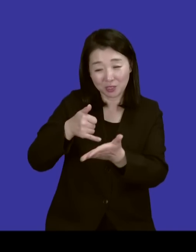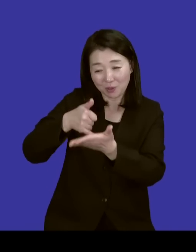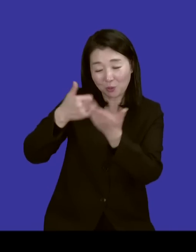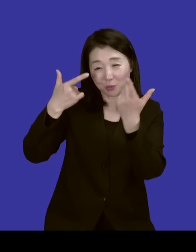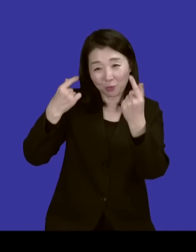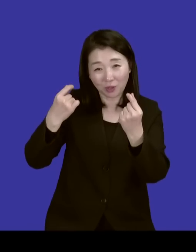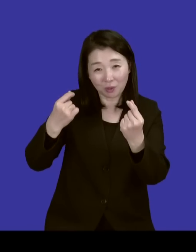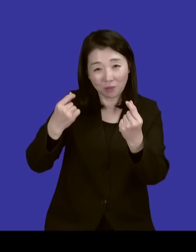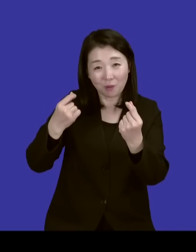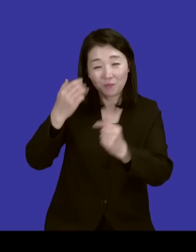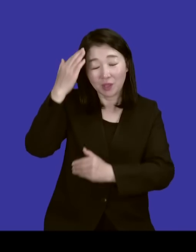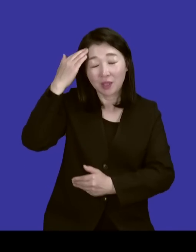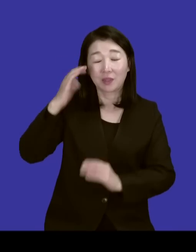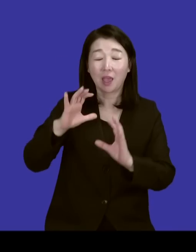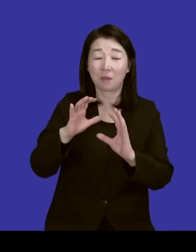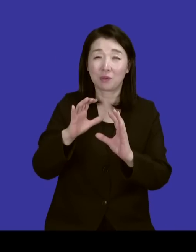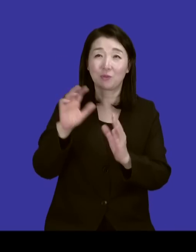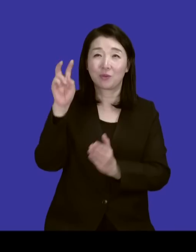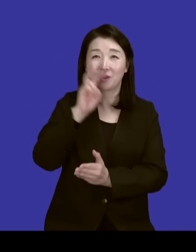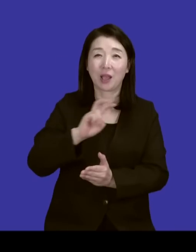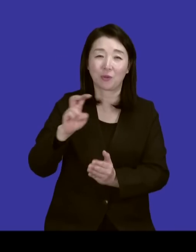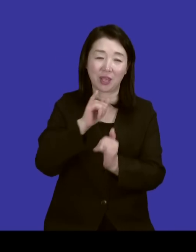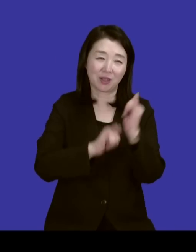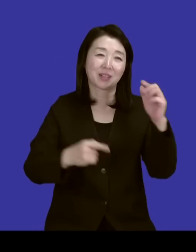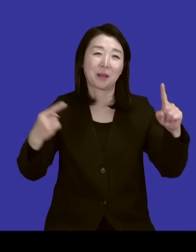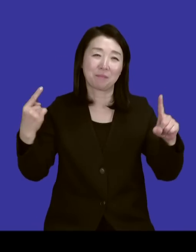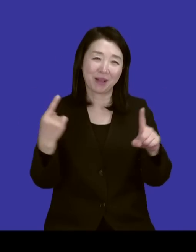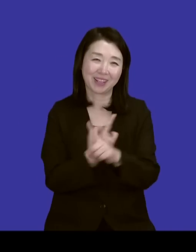대한민국 가요계 역사가 바뀌었어요. 그렇죠.